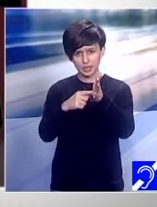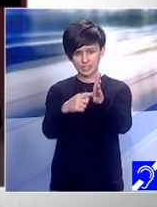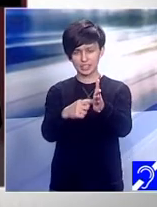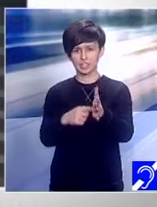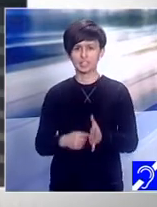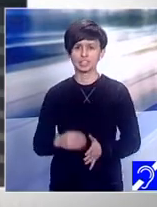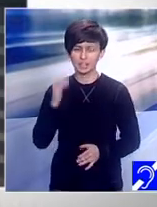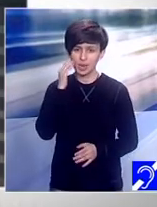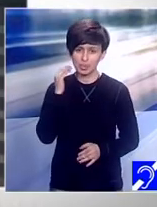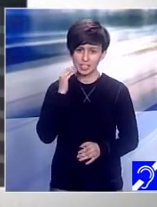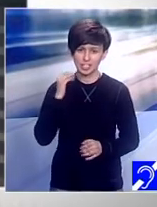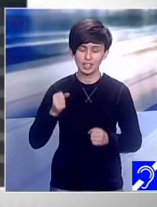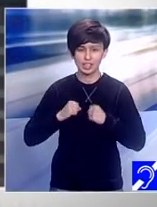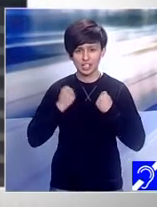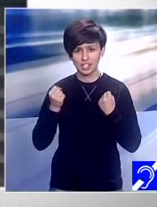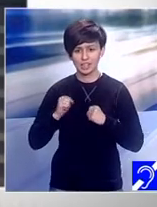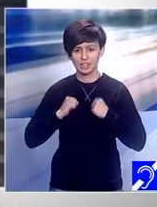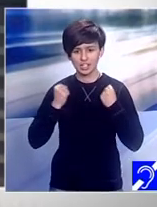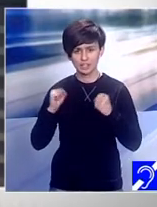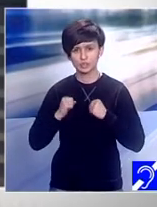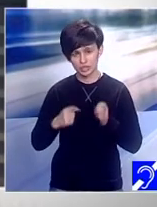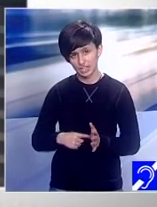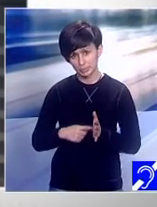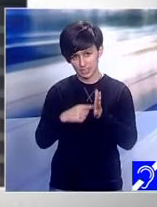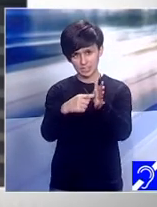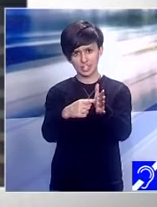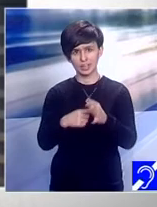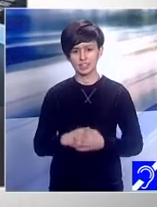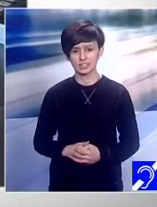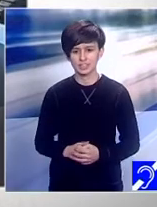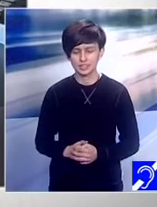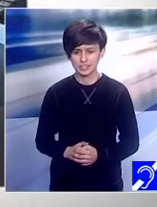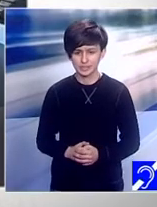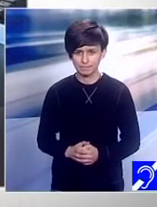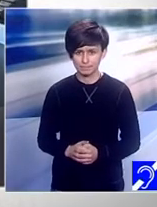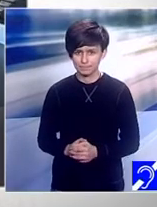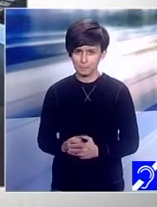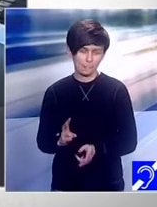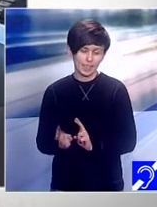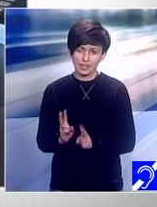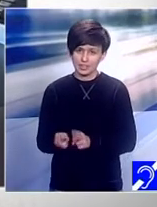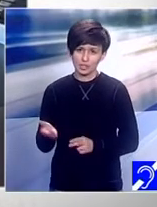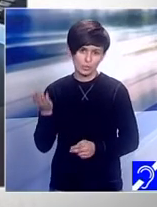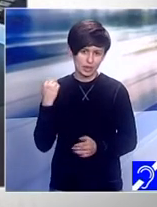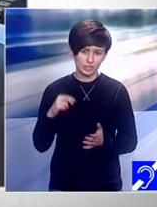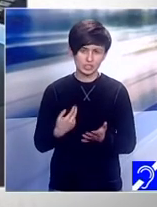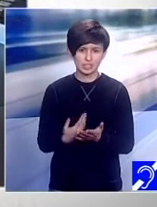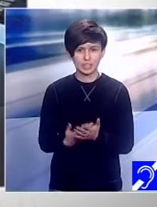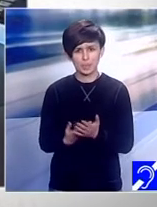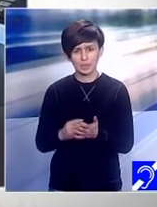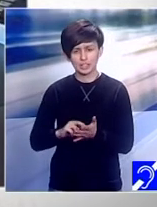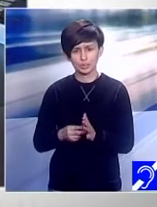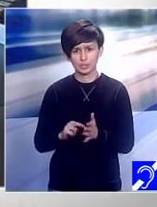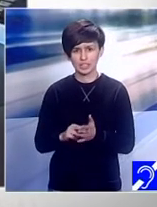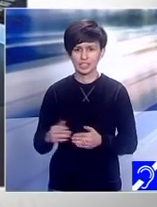Americii, în acțiuni de autoreprezentare. Exact. Cum a fost pentru tine, Mihai, să joci în Liga Mare, să spunem așa,